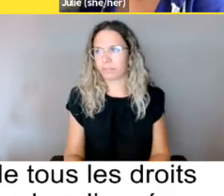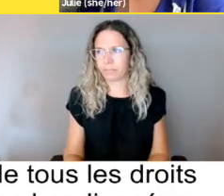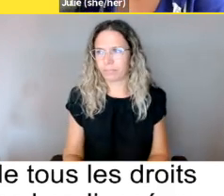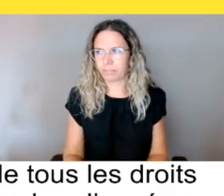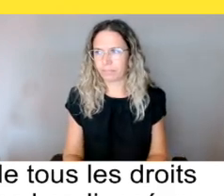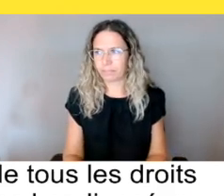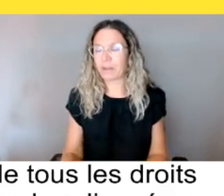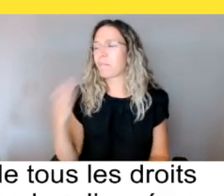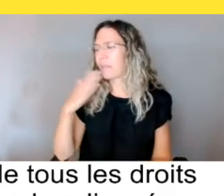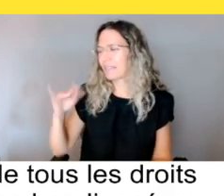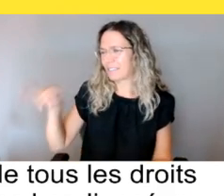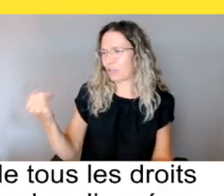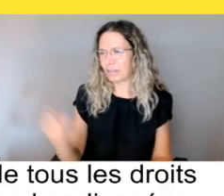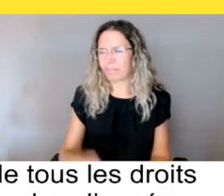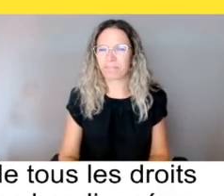Merci, Julie.